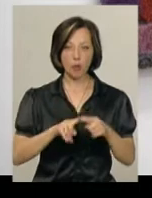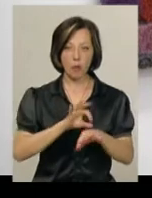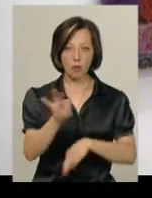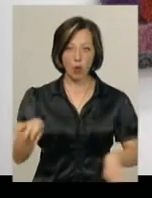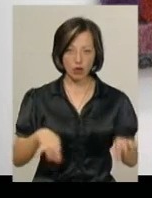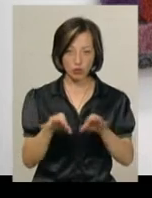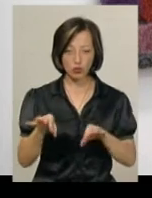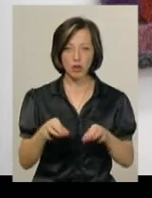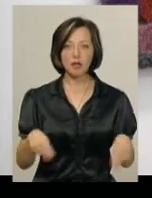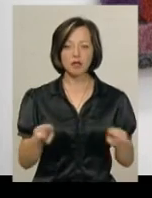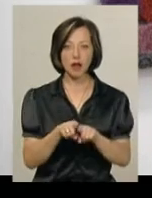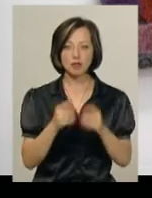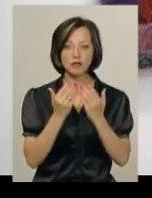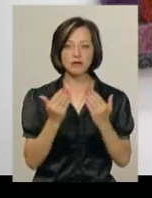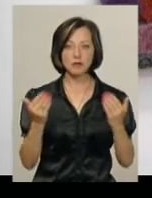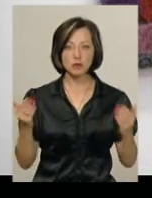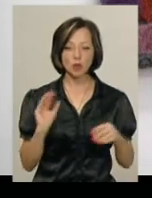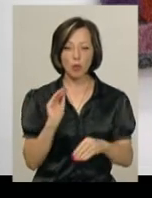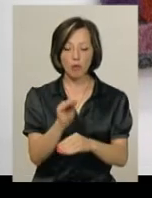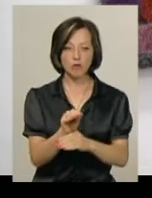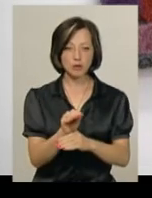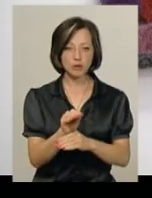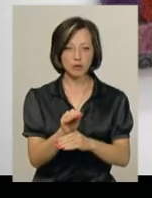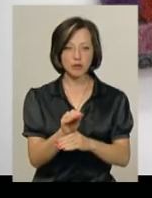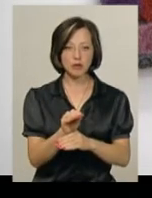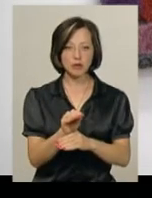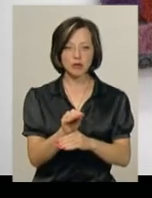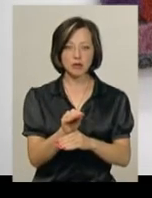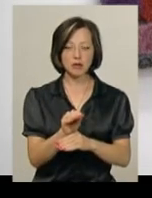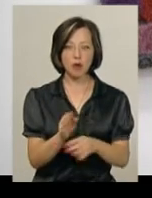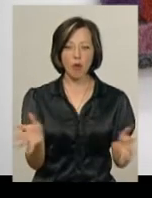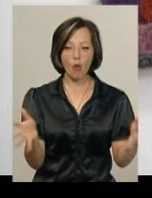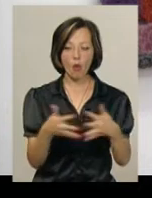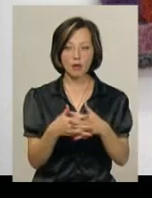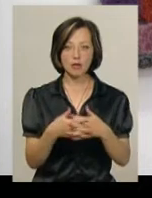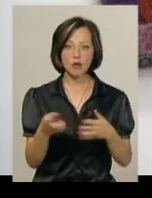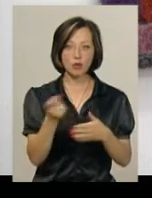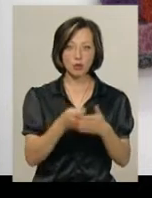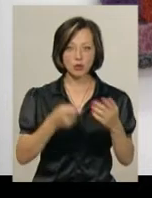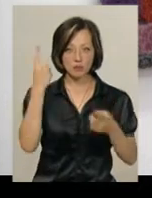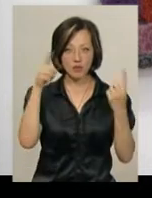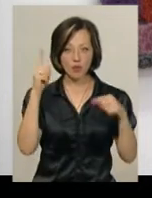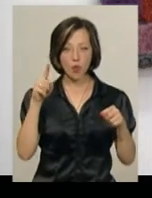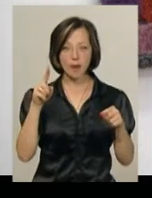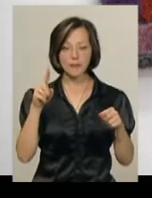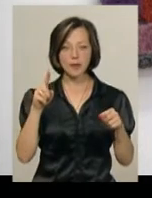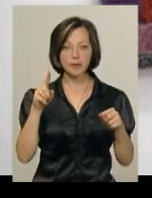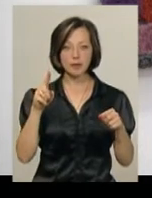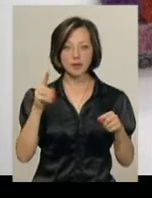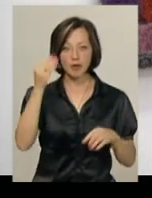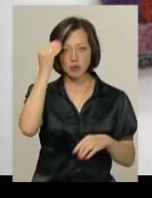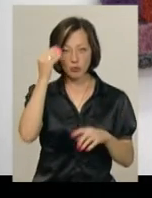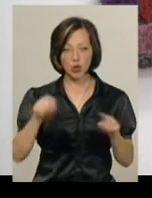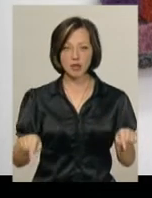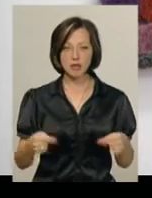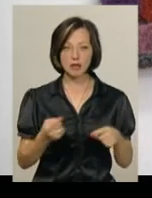Також експозицію доповнено колажами, художніми творами. На думку